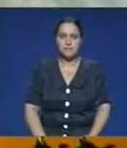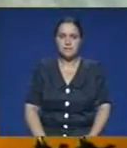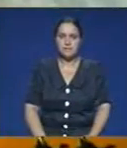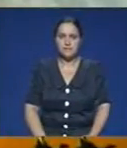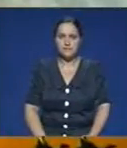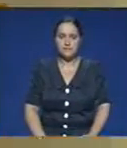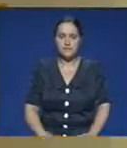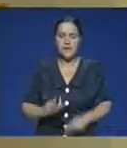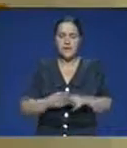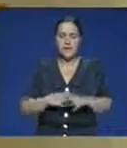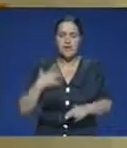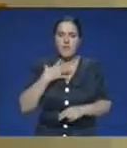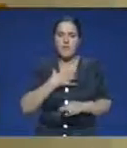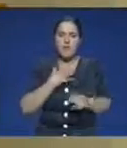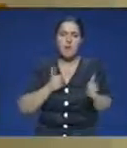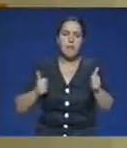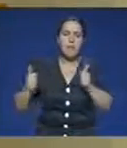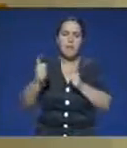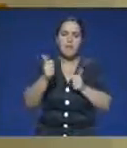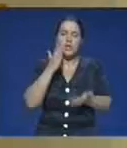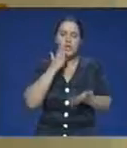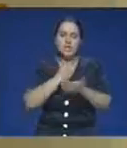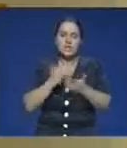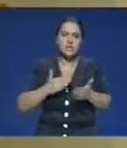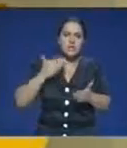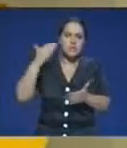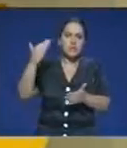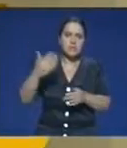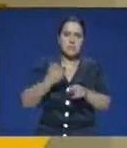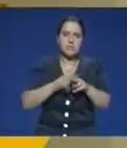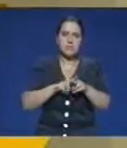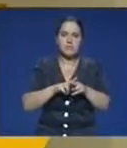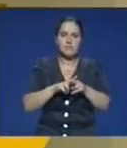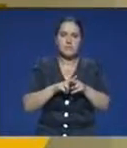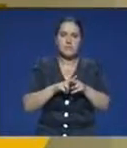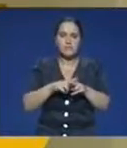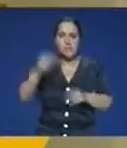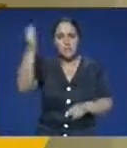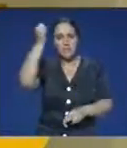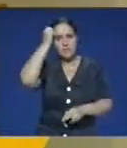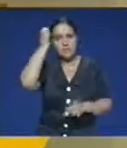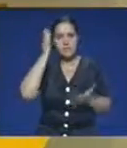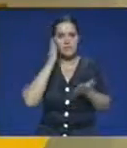Это очень важный прорыв, потому что исключение в Великую память в